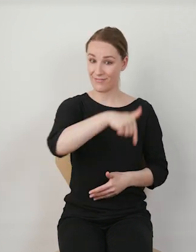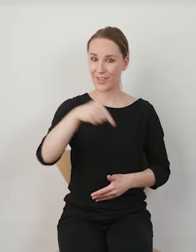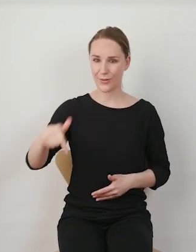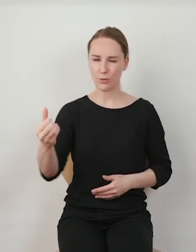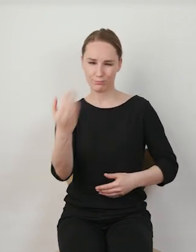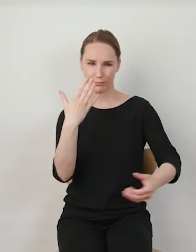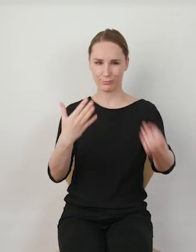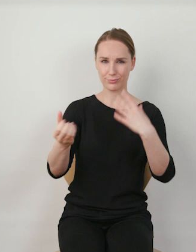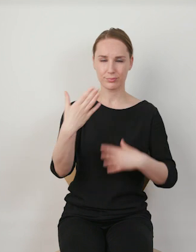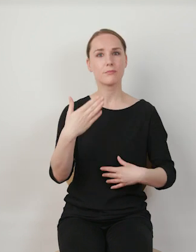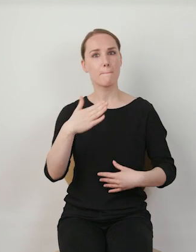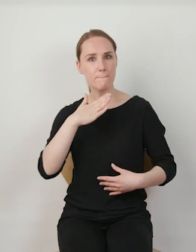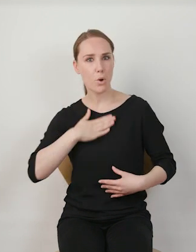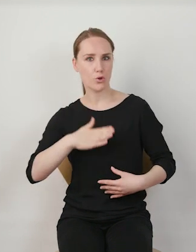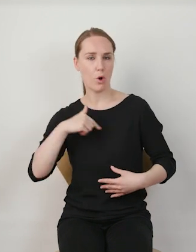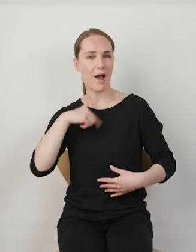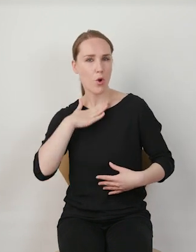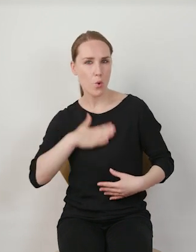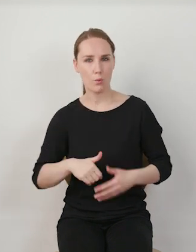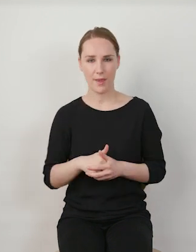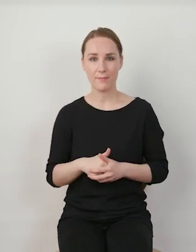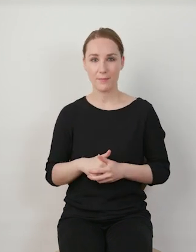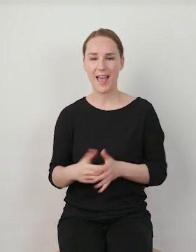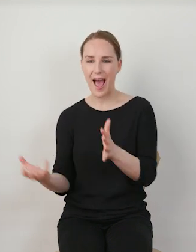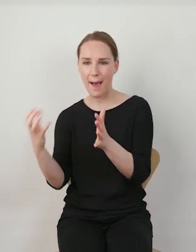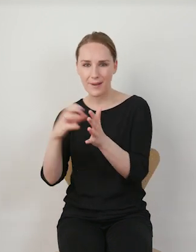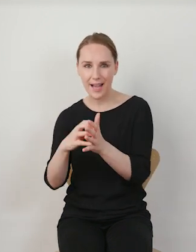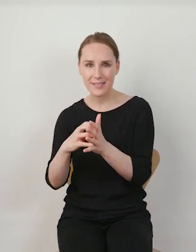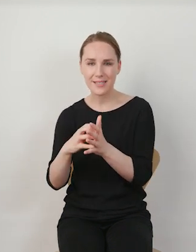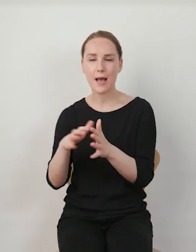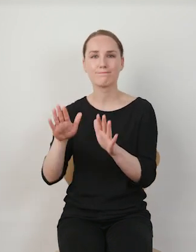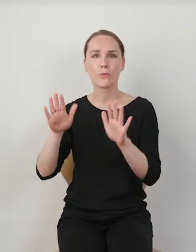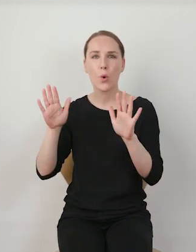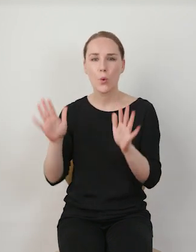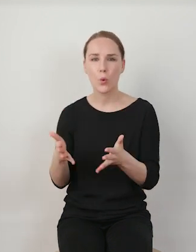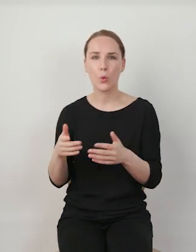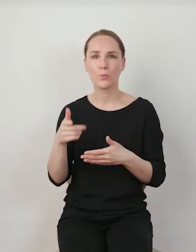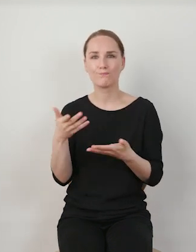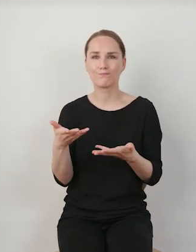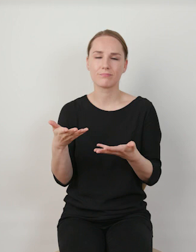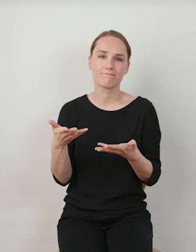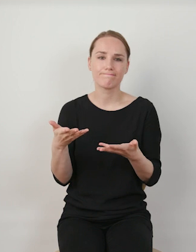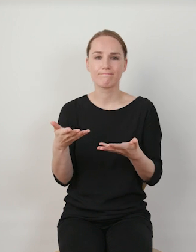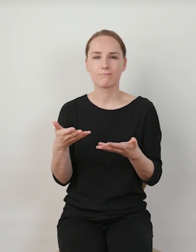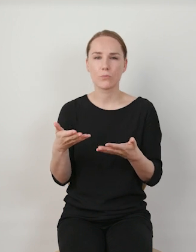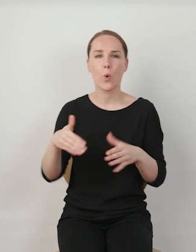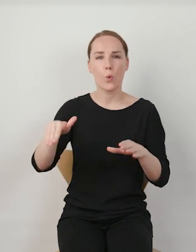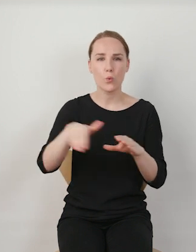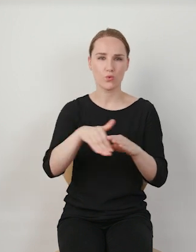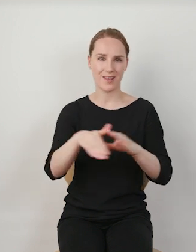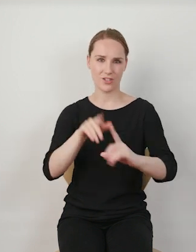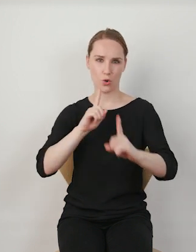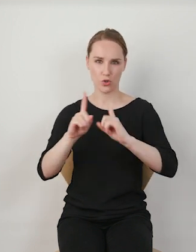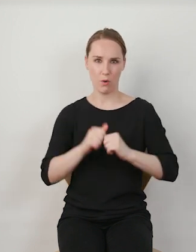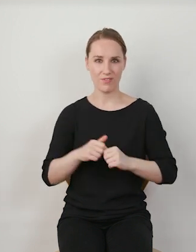mi daje, co mi podpowiada, czyli sam serwis staje się pewnego rodzaju, mogłabym powiedzieć, uczestnikiem